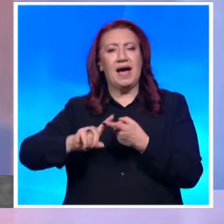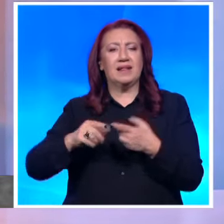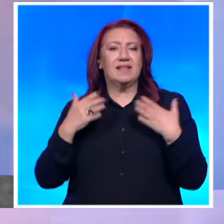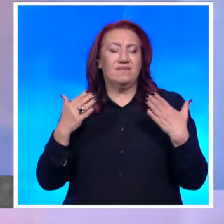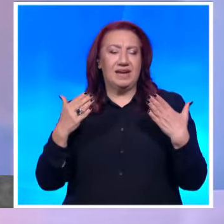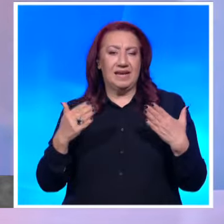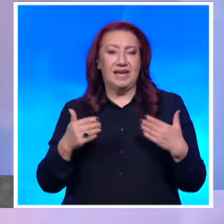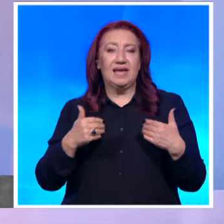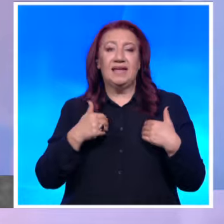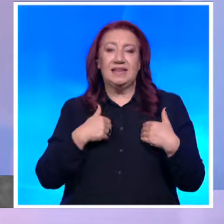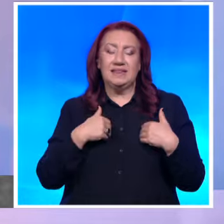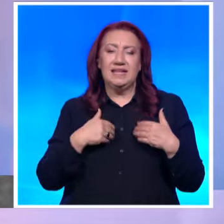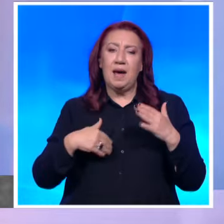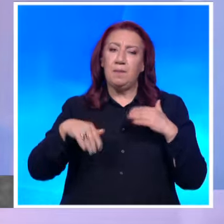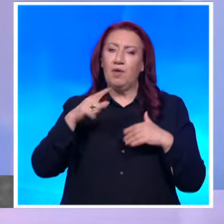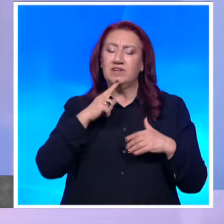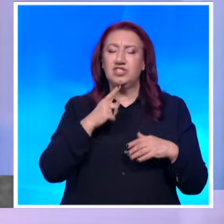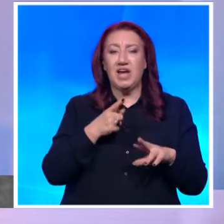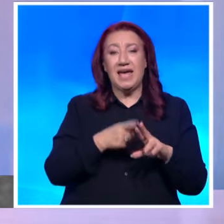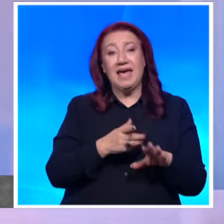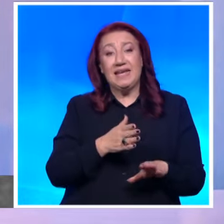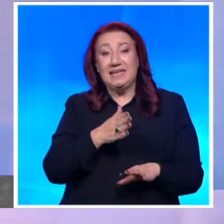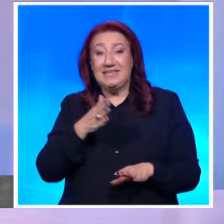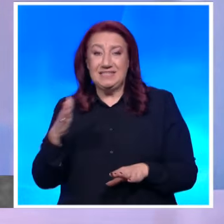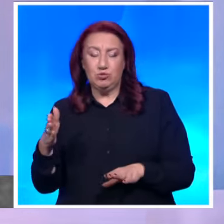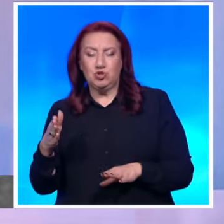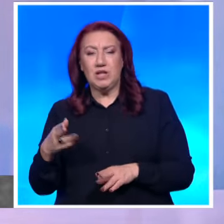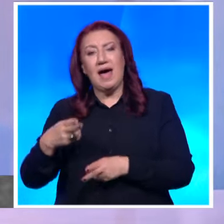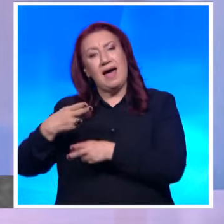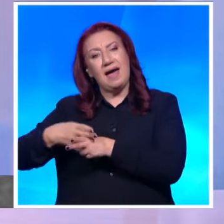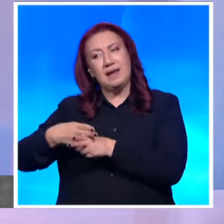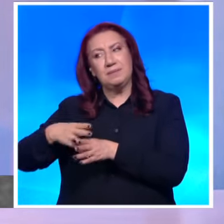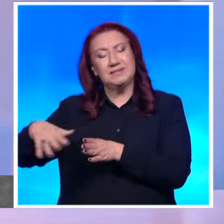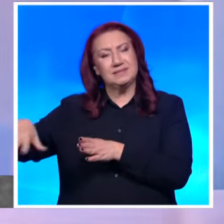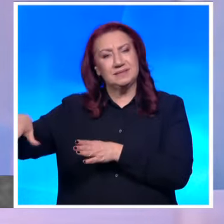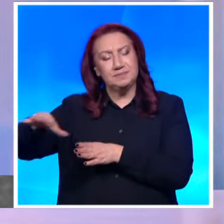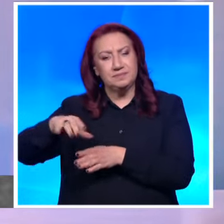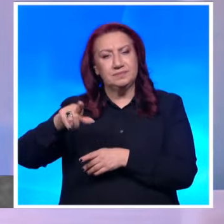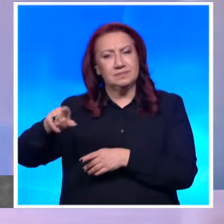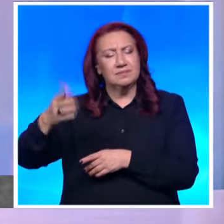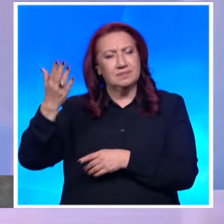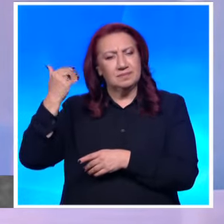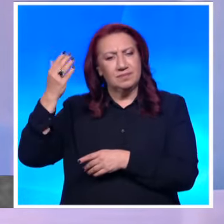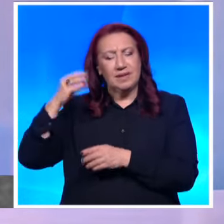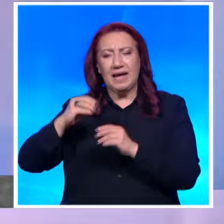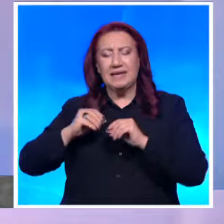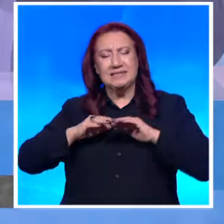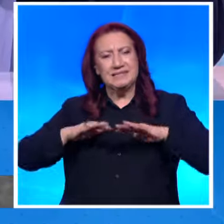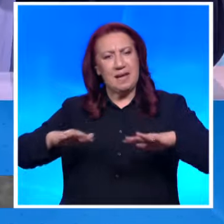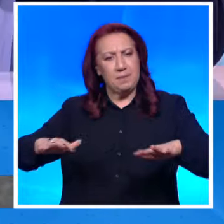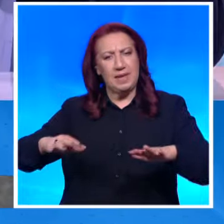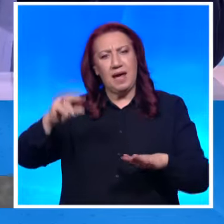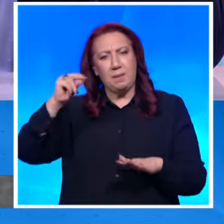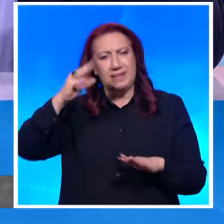сме, така да се кажа, в частта към източната римска империя. Но тези земи, в земите на Византия и българската държава, която съществува от 7 век,